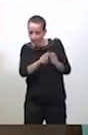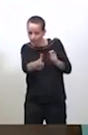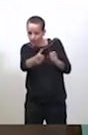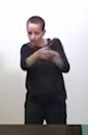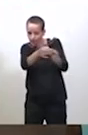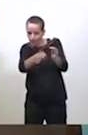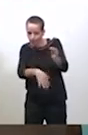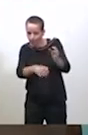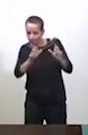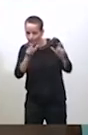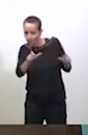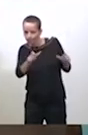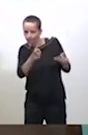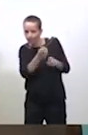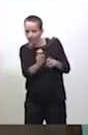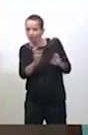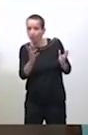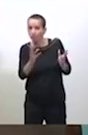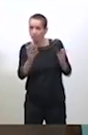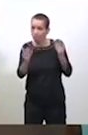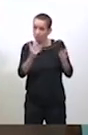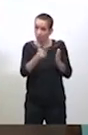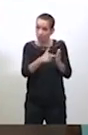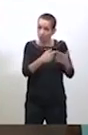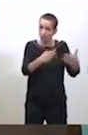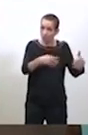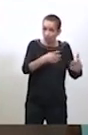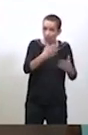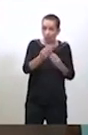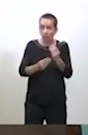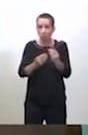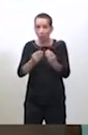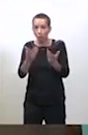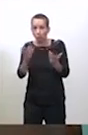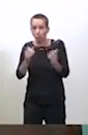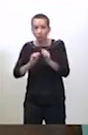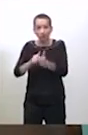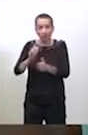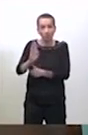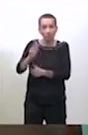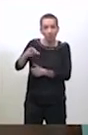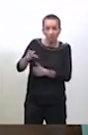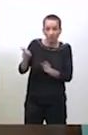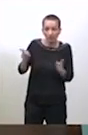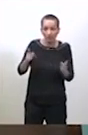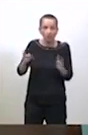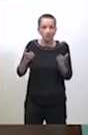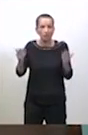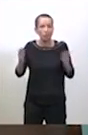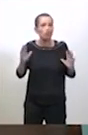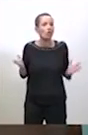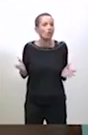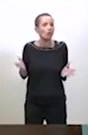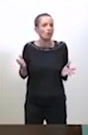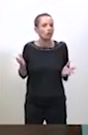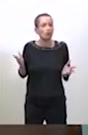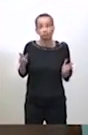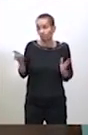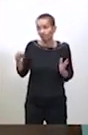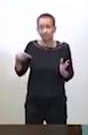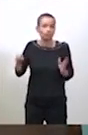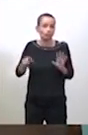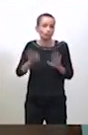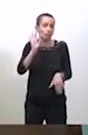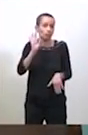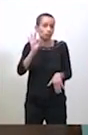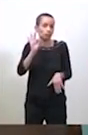est-ce qu'on se mesure par rapport à 2019, est-ce qu'on se mesure par rapport au BP, est-ce que... enfin voilà. Donc, voilà, on a fait des choix, on